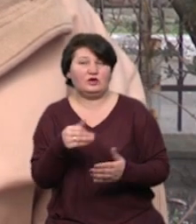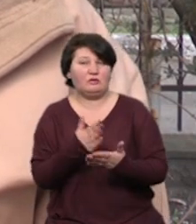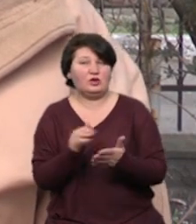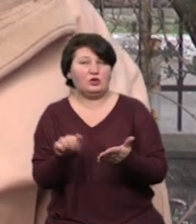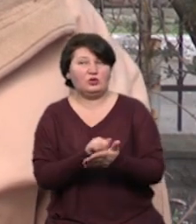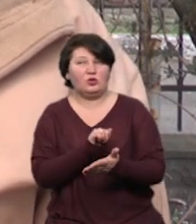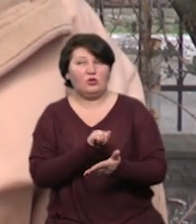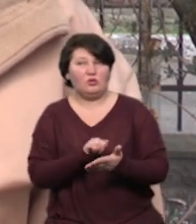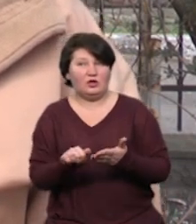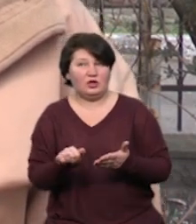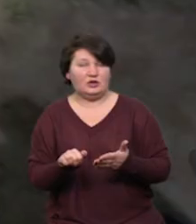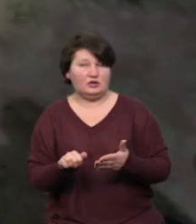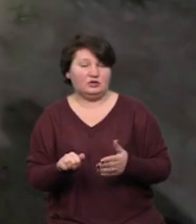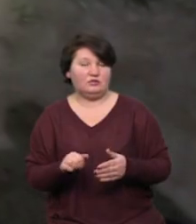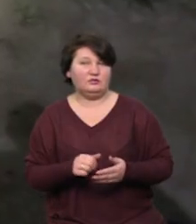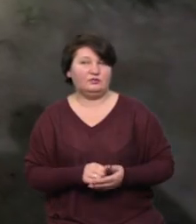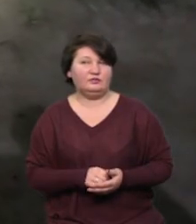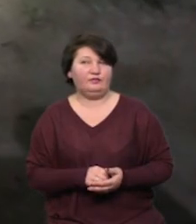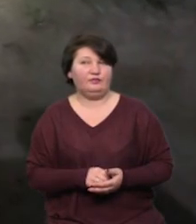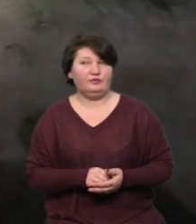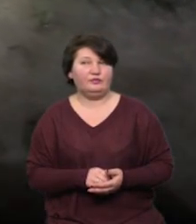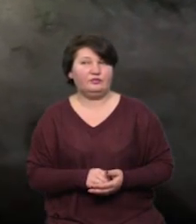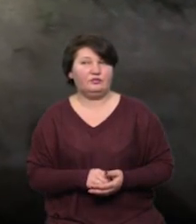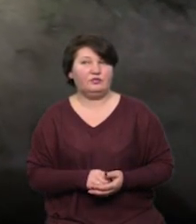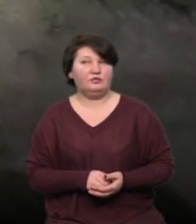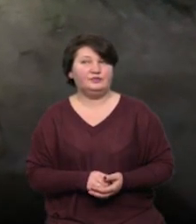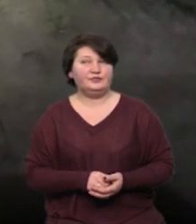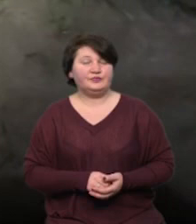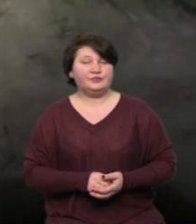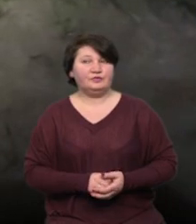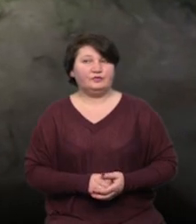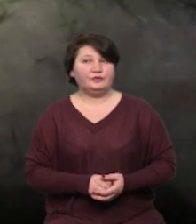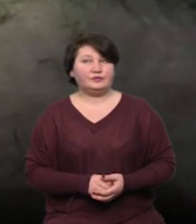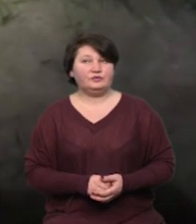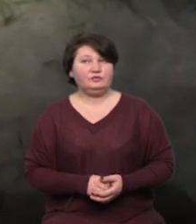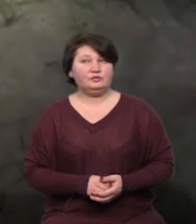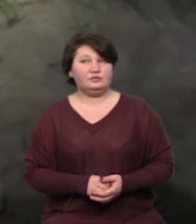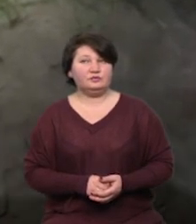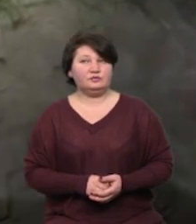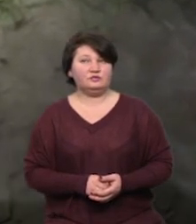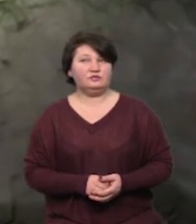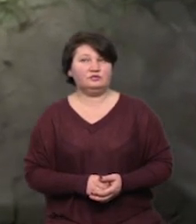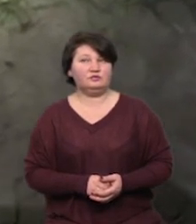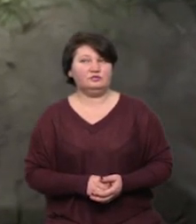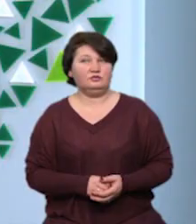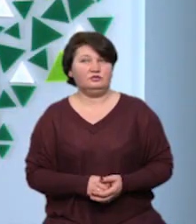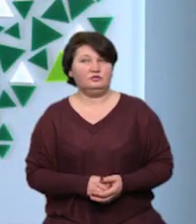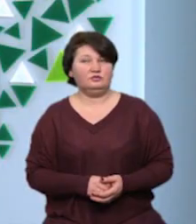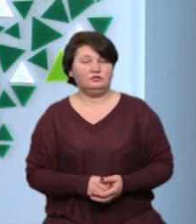здійснення рибоохоронного рейду на той час. Оксана Василик, Олег Головашкін – новини на Суспільному, Прикарпаття.